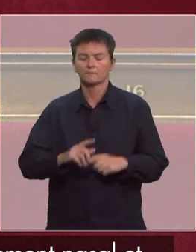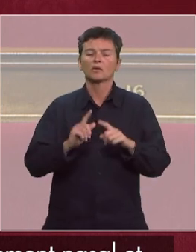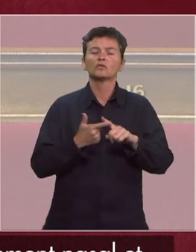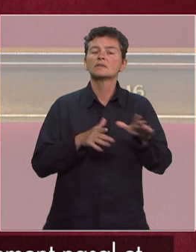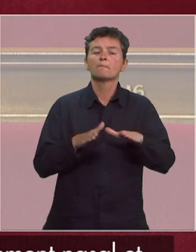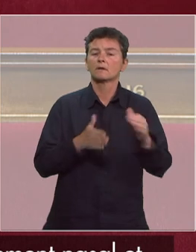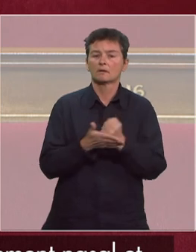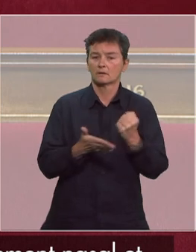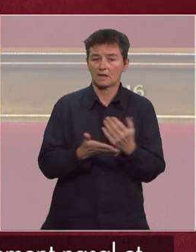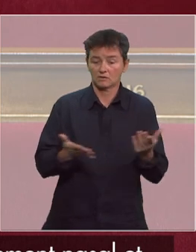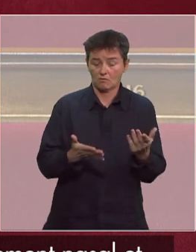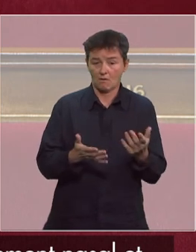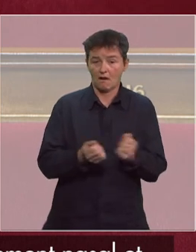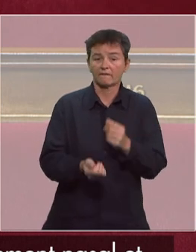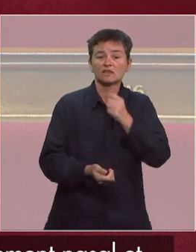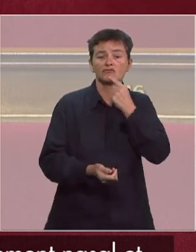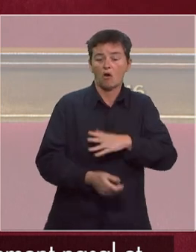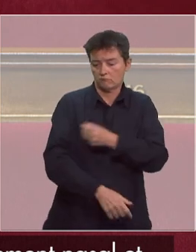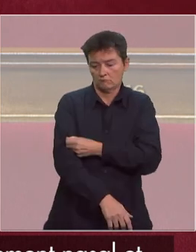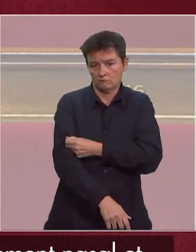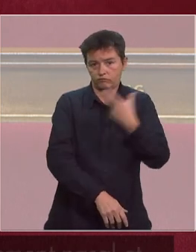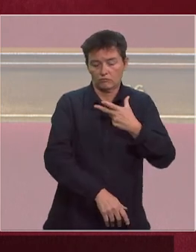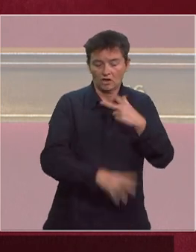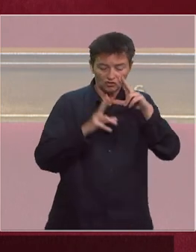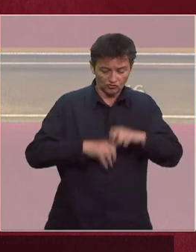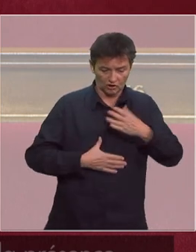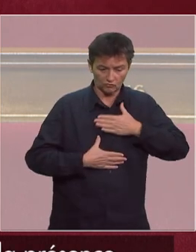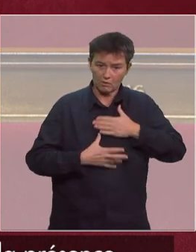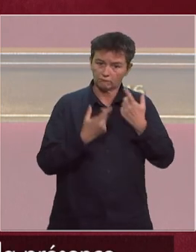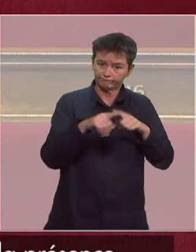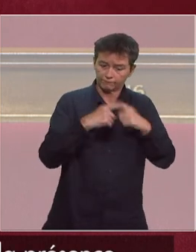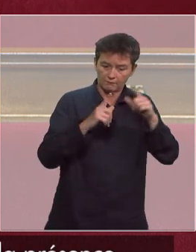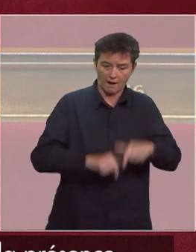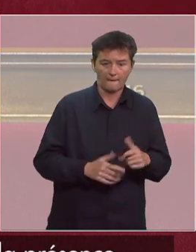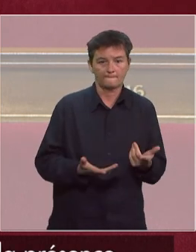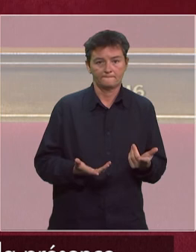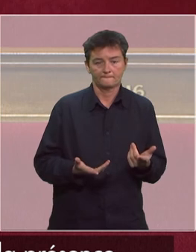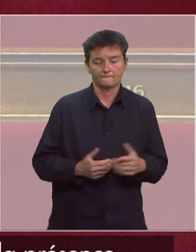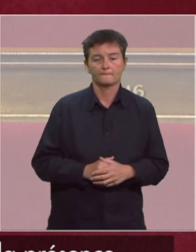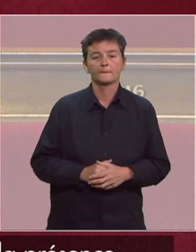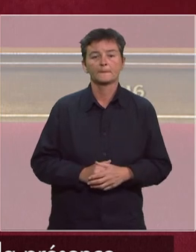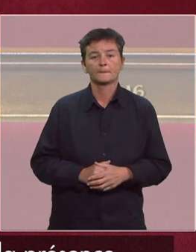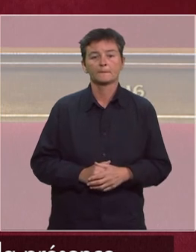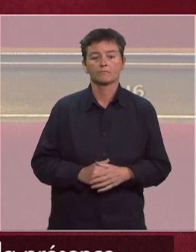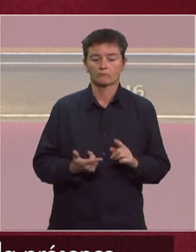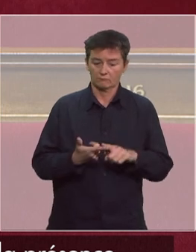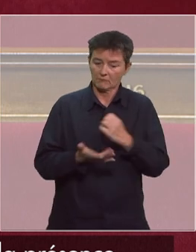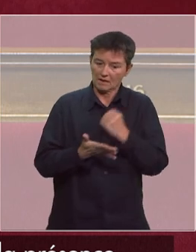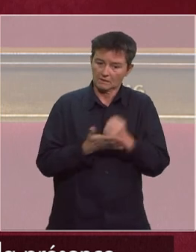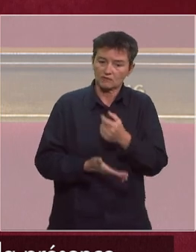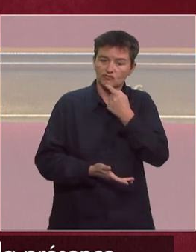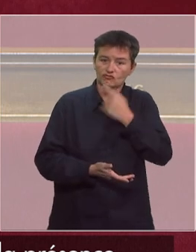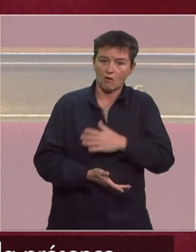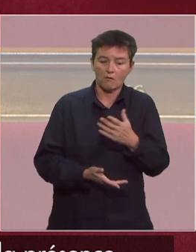c'est le test par sérologie,'est-à-dire par la recherche des anticorps anti-coronavirus par prise de sang. Ces tests sérologiques sont